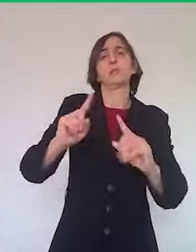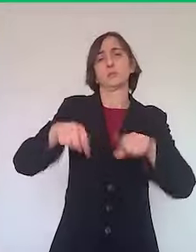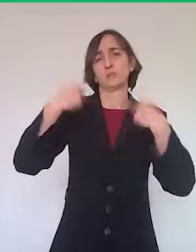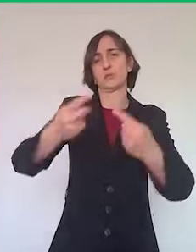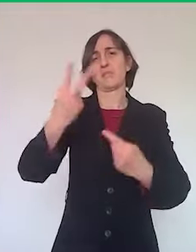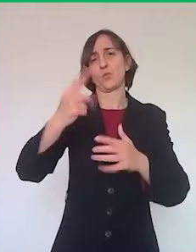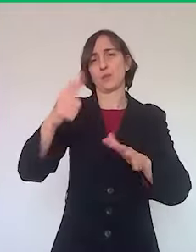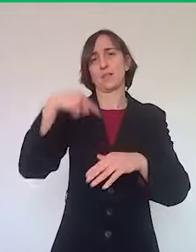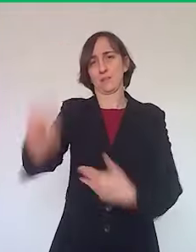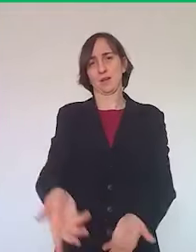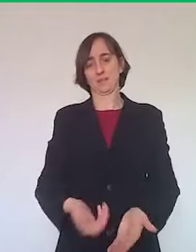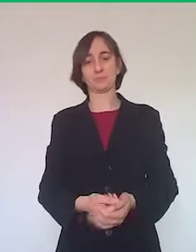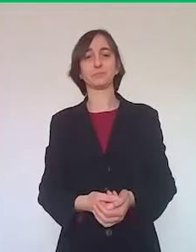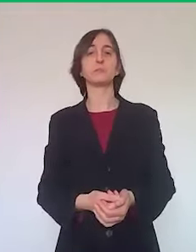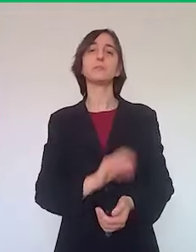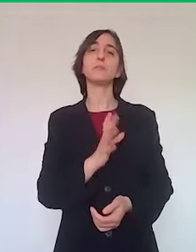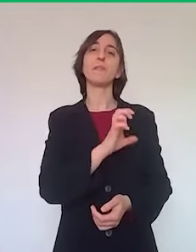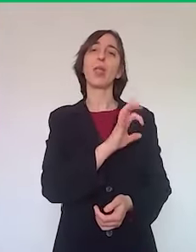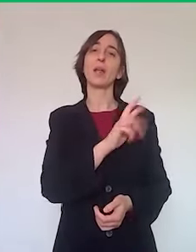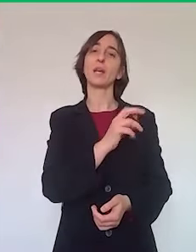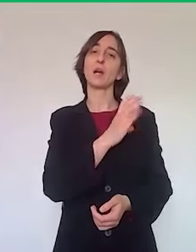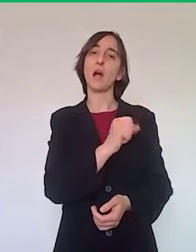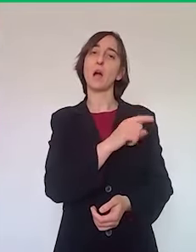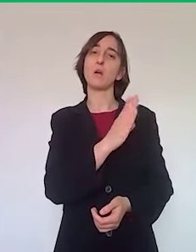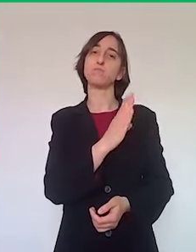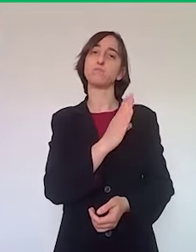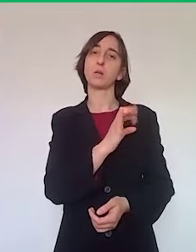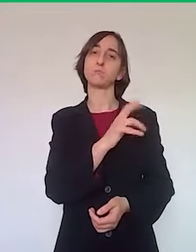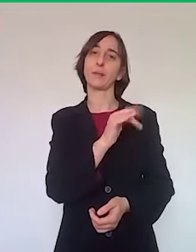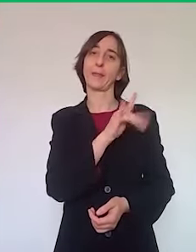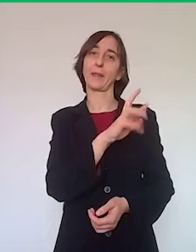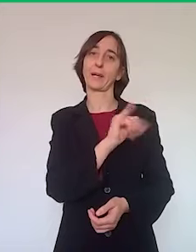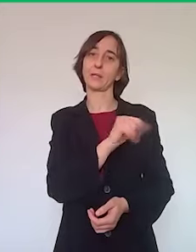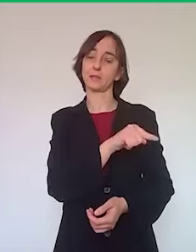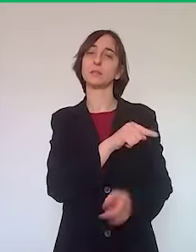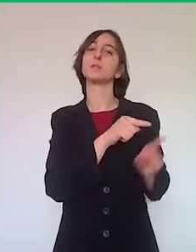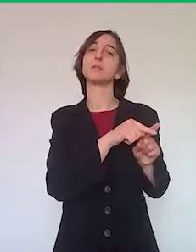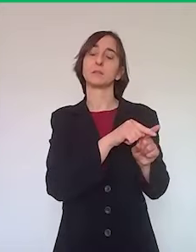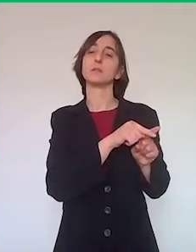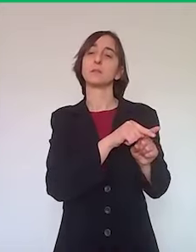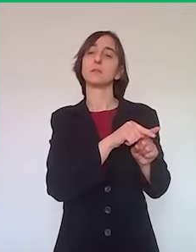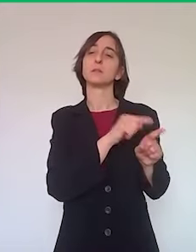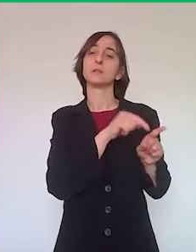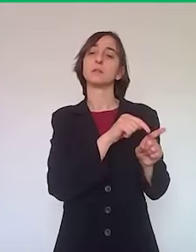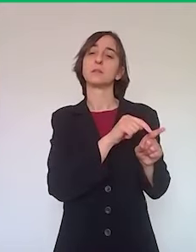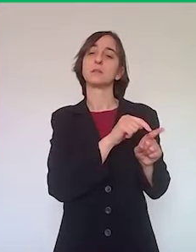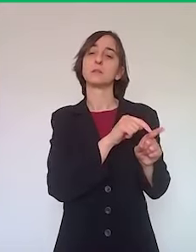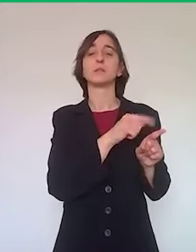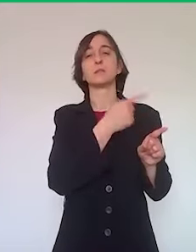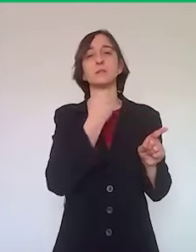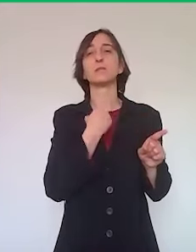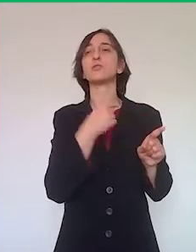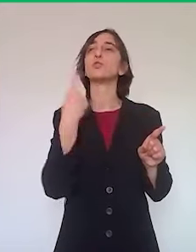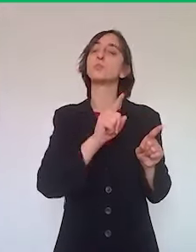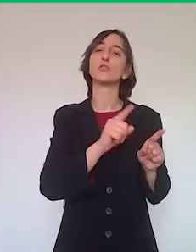Erika Barbieri chiede se è possibile procedere all'apertura del circolo di golf, capisco che è una